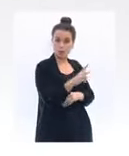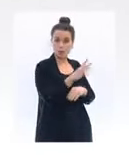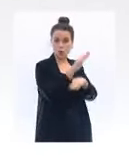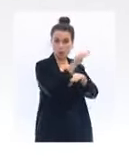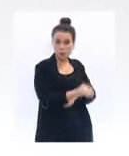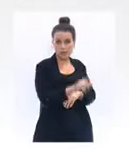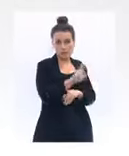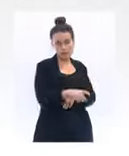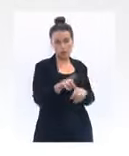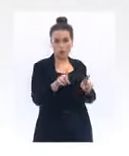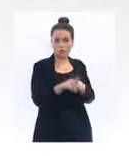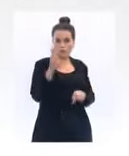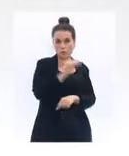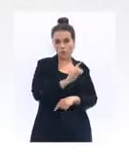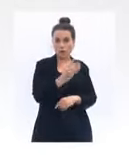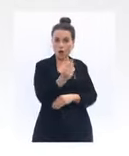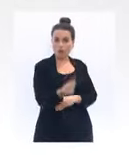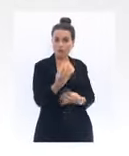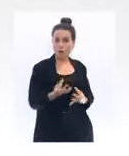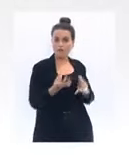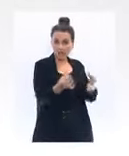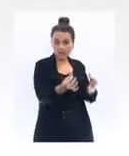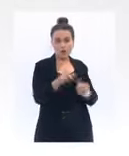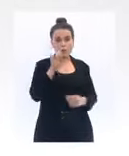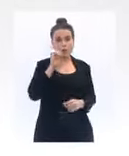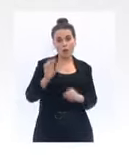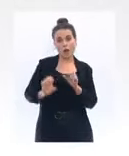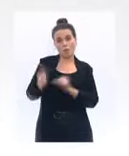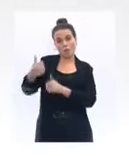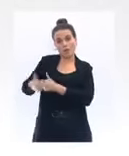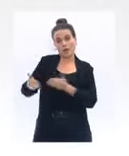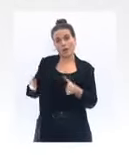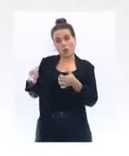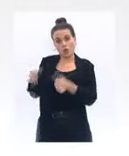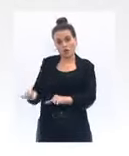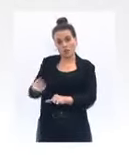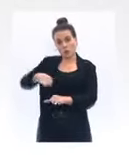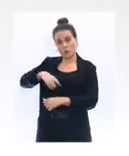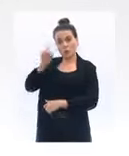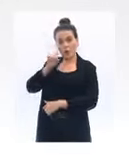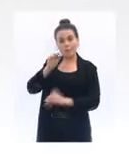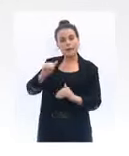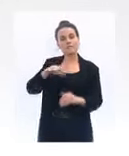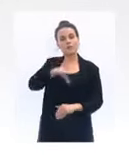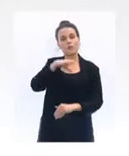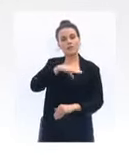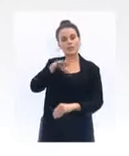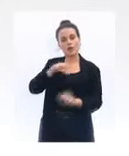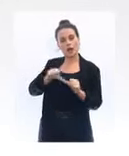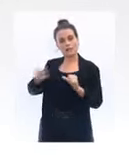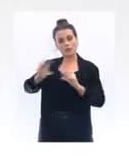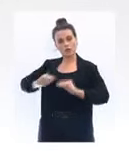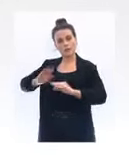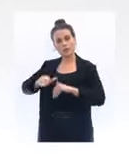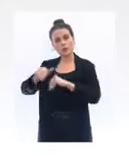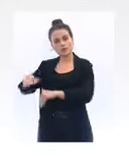fragiles, puisque nous l'avons vu lors du premier confinement, malgré l'engagement de nos professeurs dans l'enseignement à distance, nous savons que la fermeture des